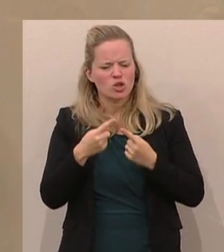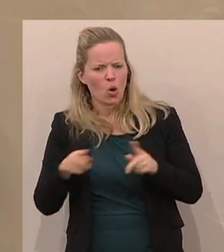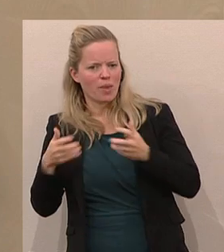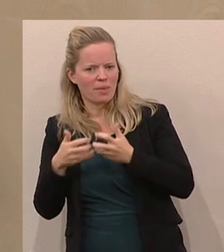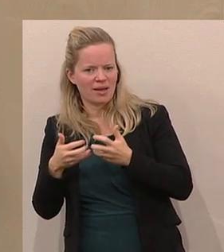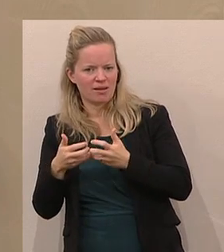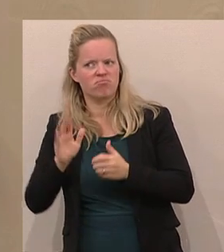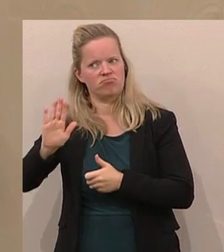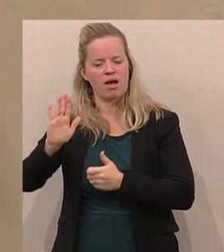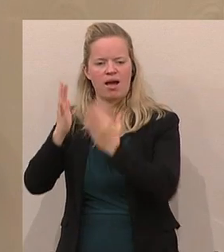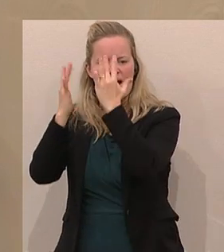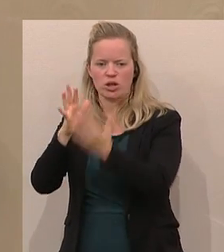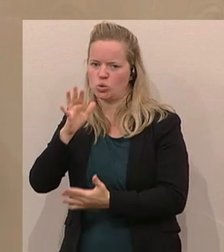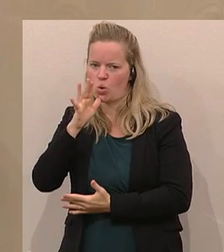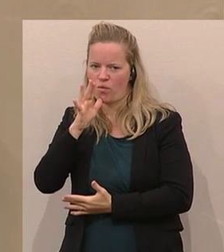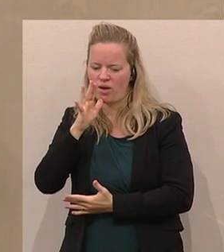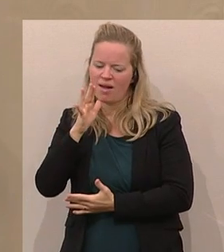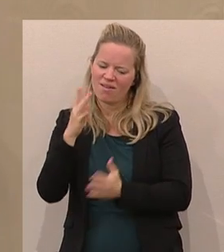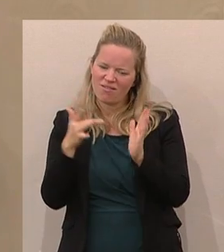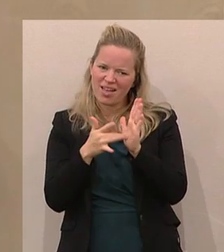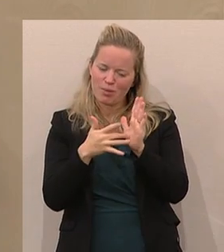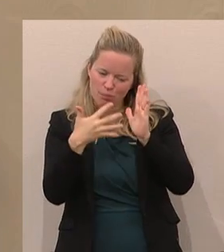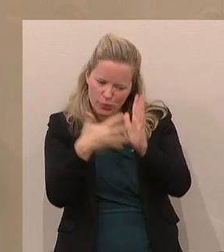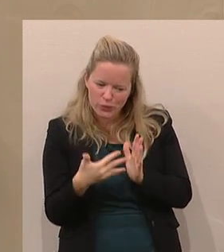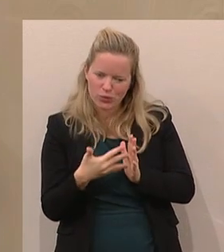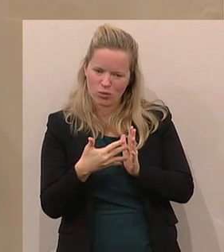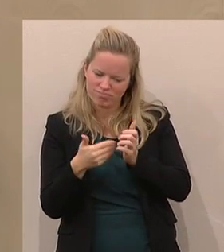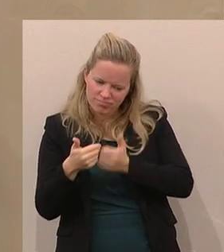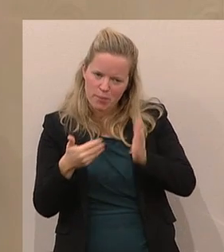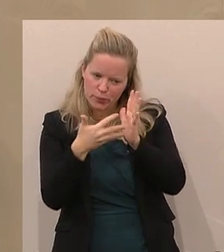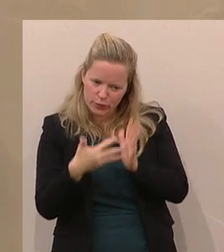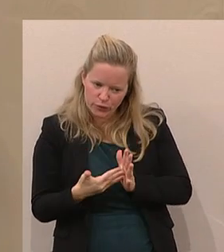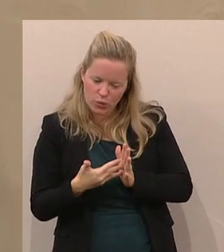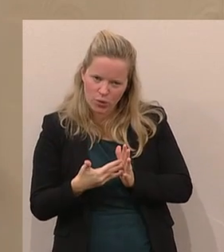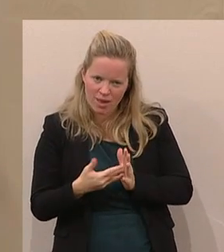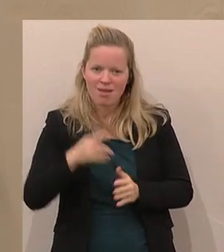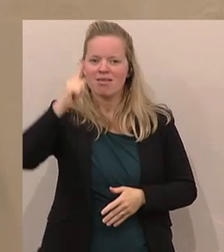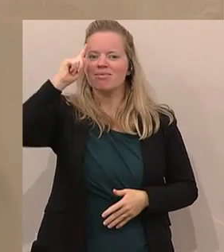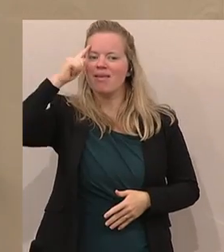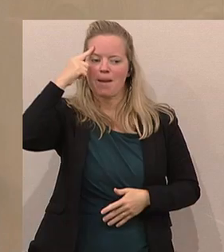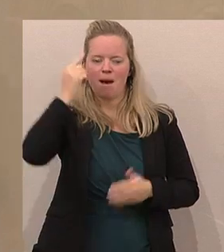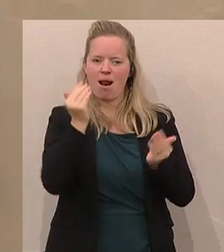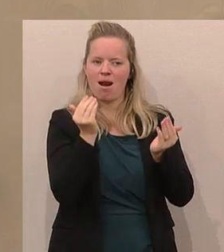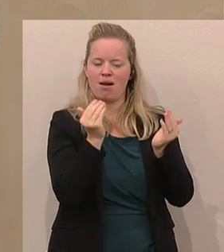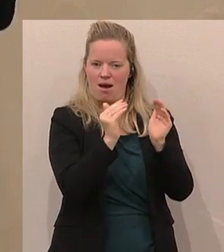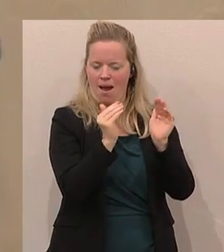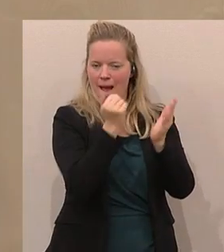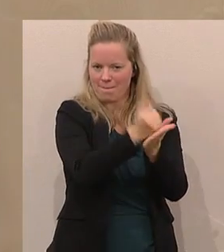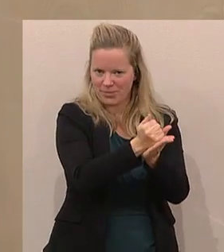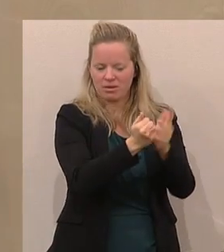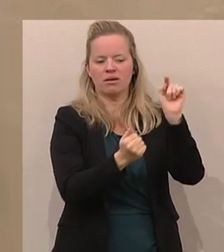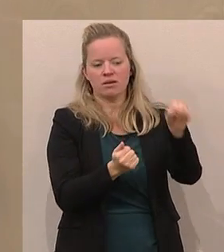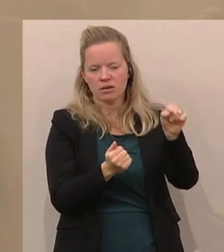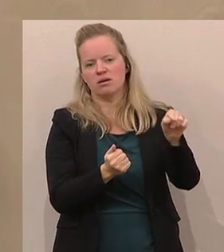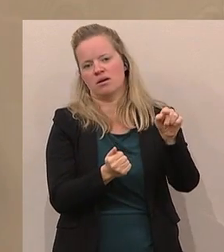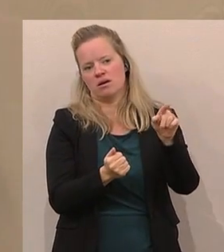Rechnungshofbericht über eine Sonderprüfung des Denkmalamtes. Natürlich hätten wir gerne, der im Übrigen